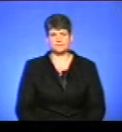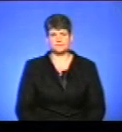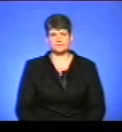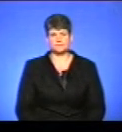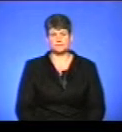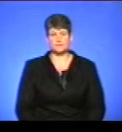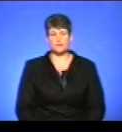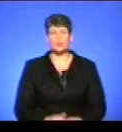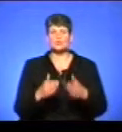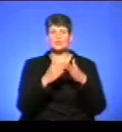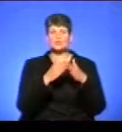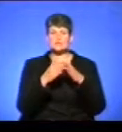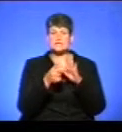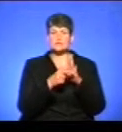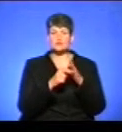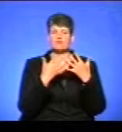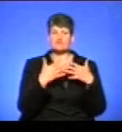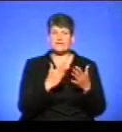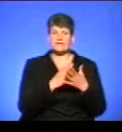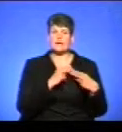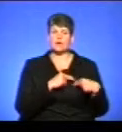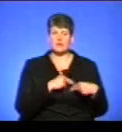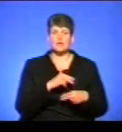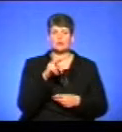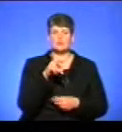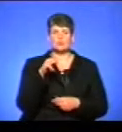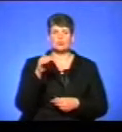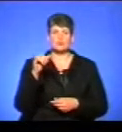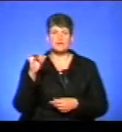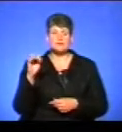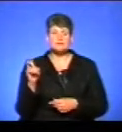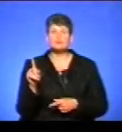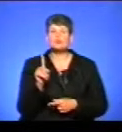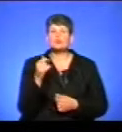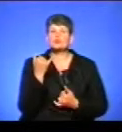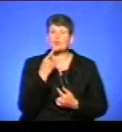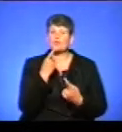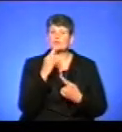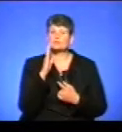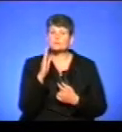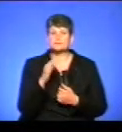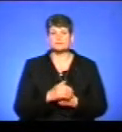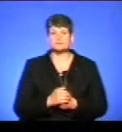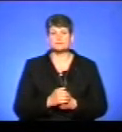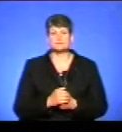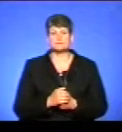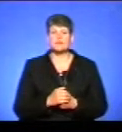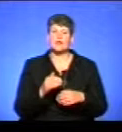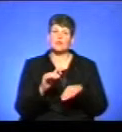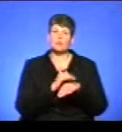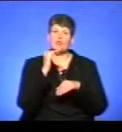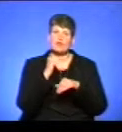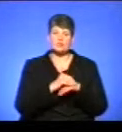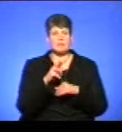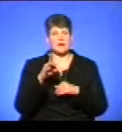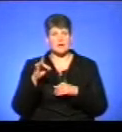У сусідній студії вже є моя колега Людмила Путь-Калець. Про що сьогодні говоритимете? Доброго вечора,